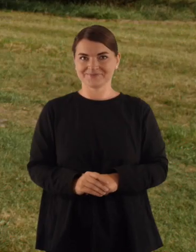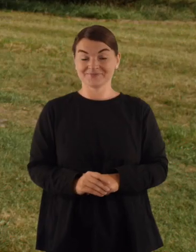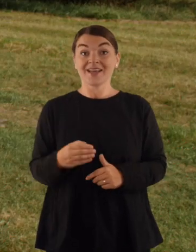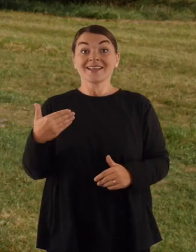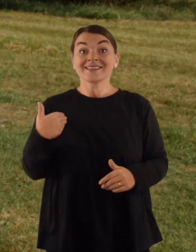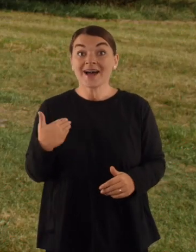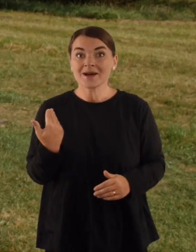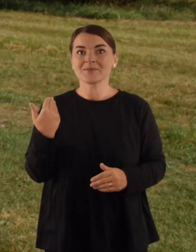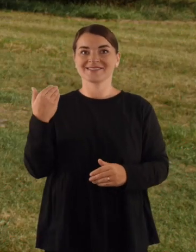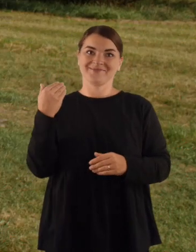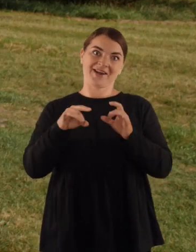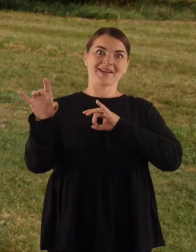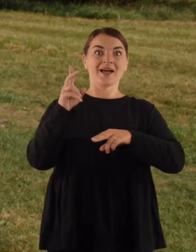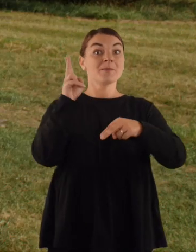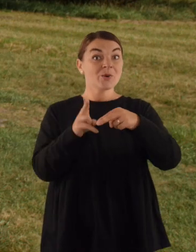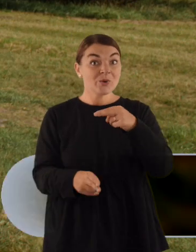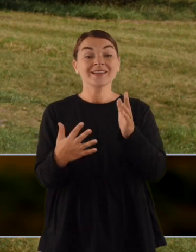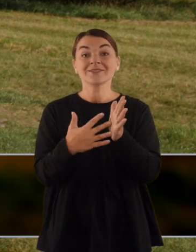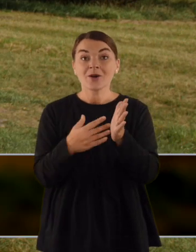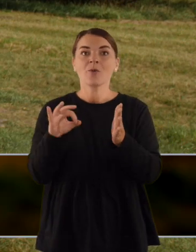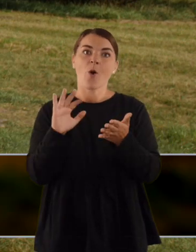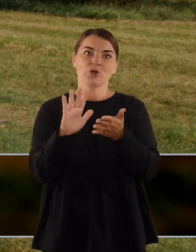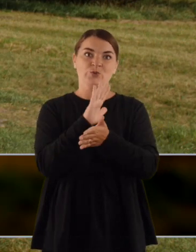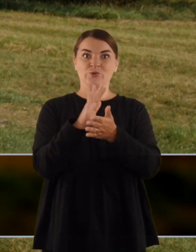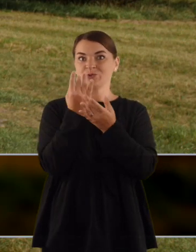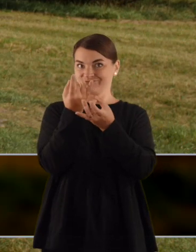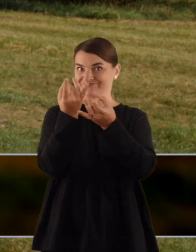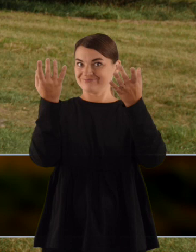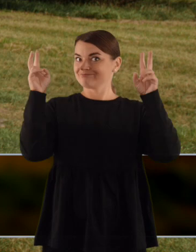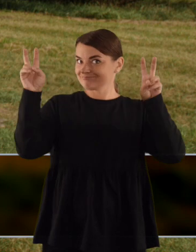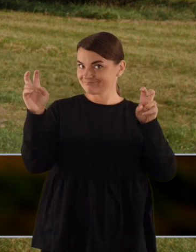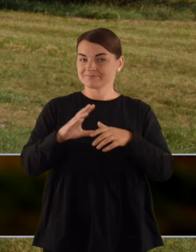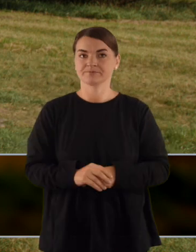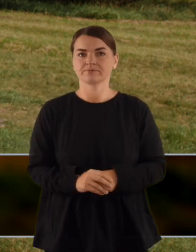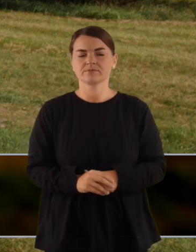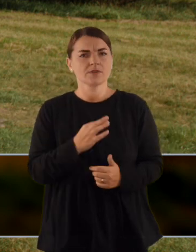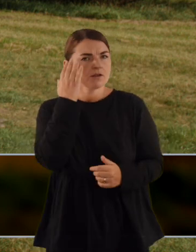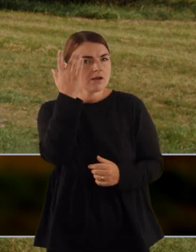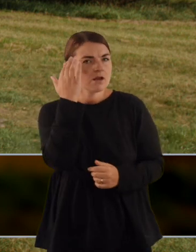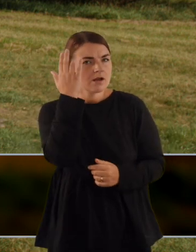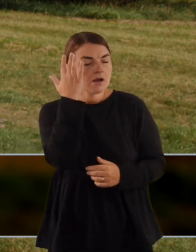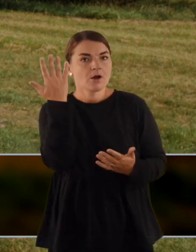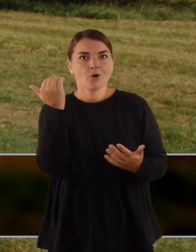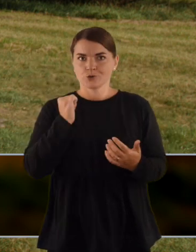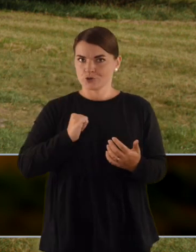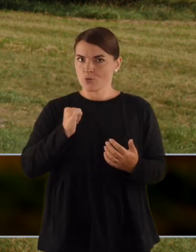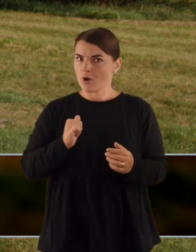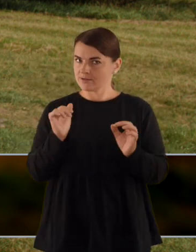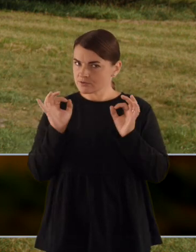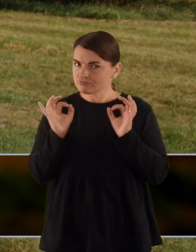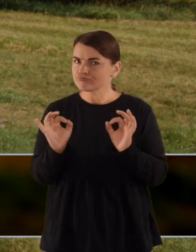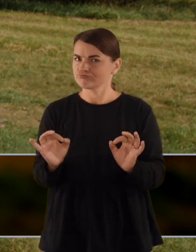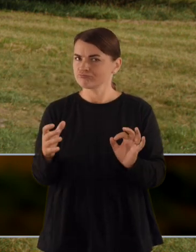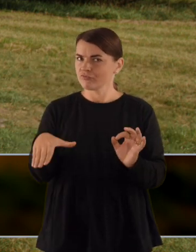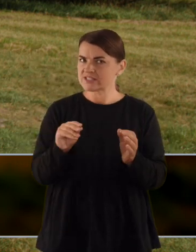Sveiki, sugrįžę po reklamos. Čia laida – atlieku kultūra. Ko gerą dažnai pagalvojate, ar tikrai jau tie žmonės jau taip